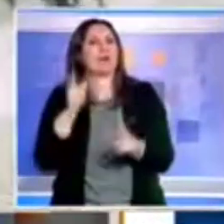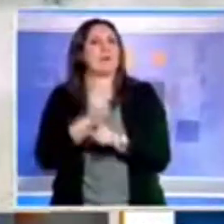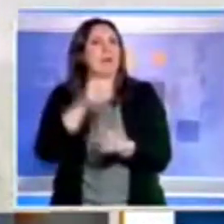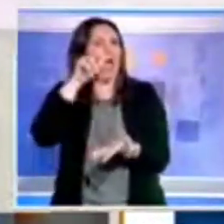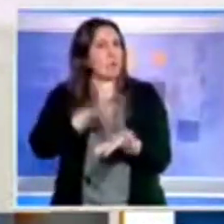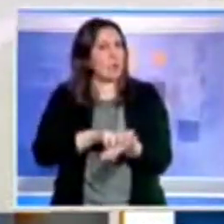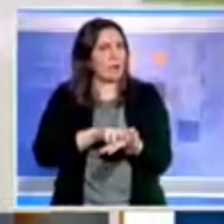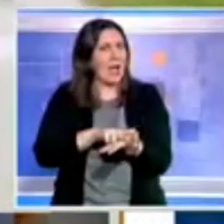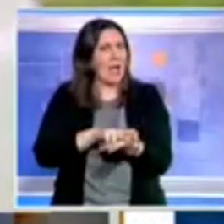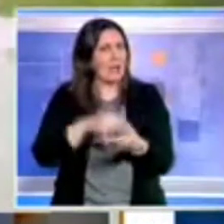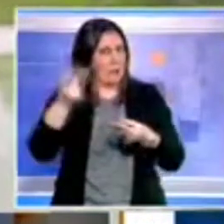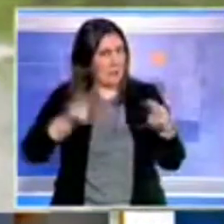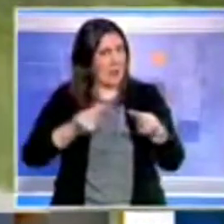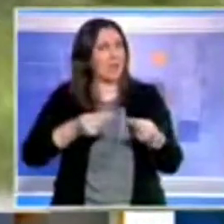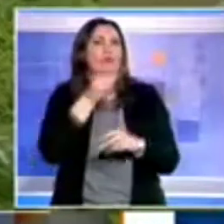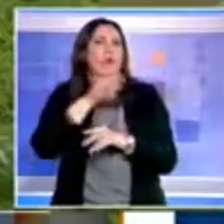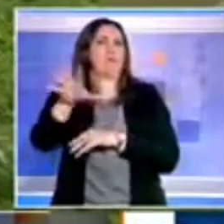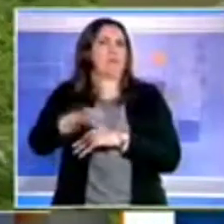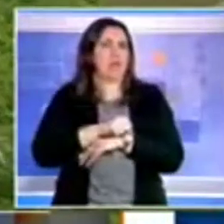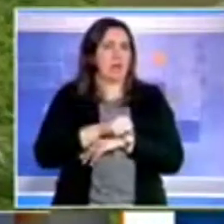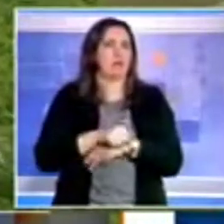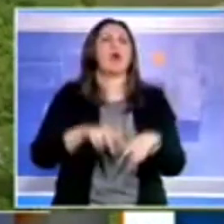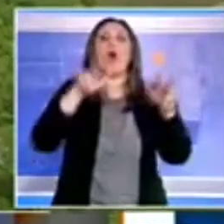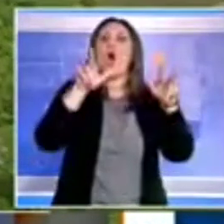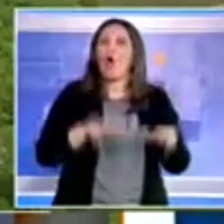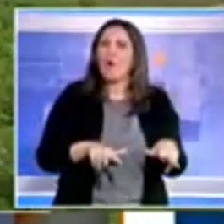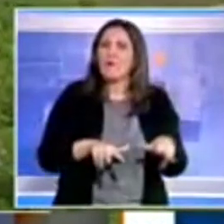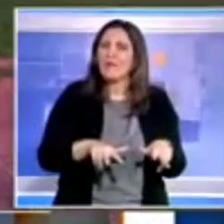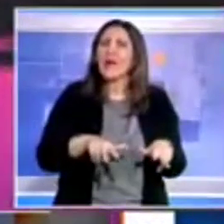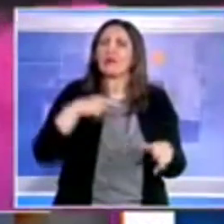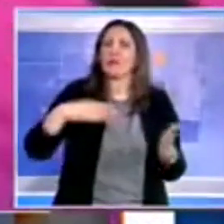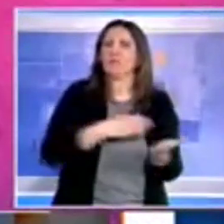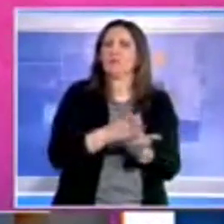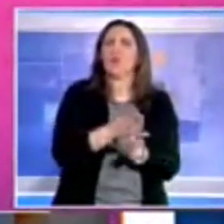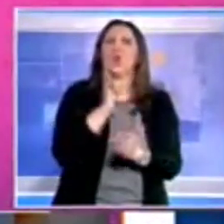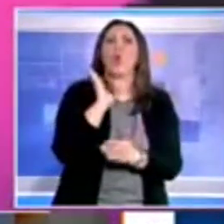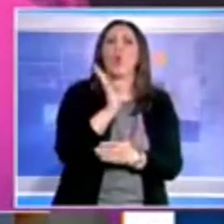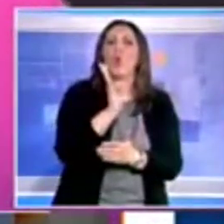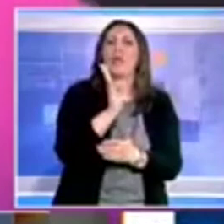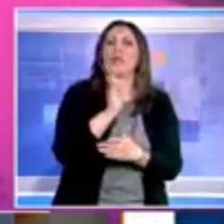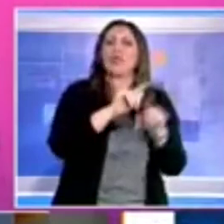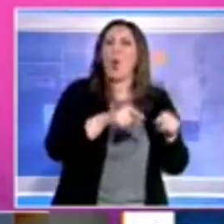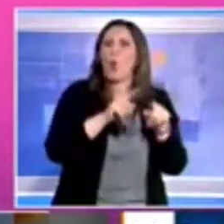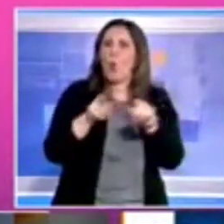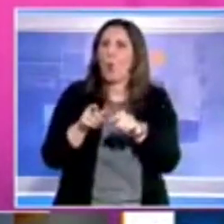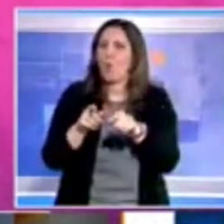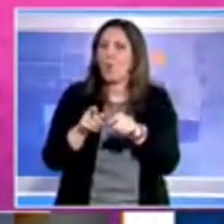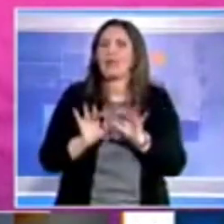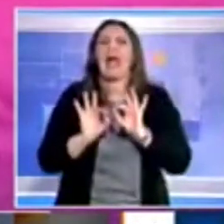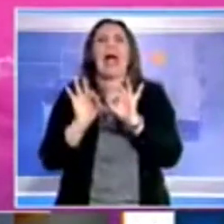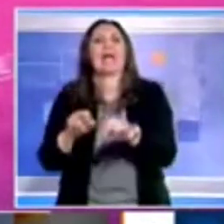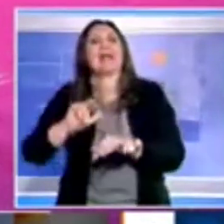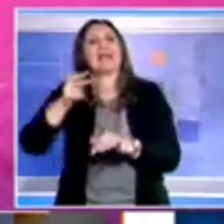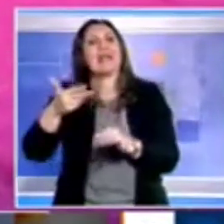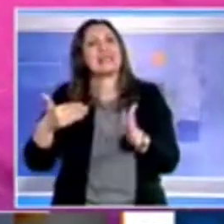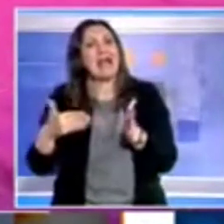dell'ente. Dovrebbe quindi essere interamente confermato il percorso che interessa 15 comuni lucani, tra cui Melfi, sede d'arrivo della terza